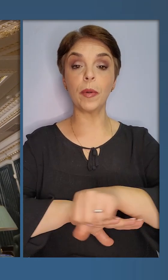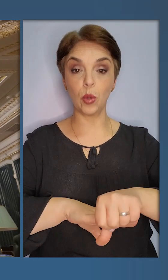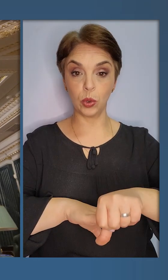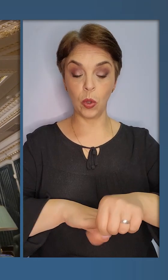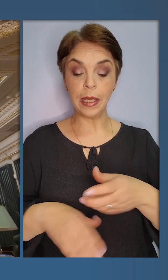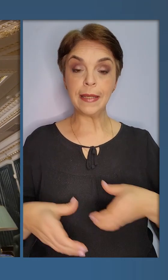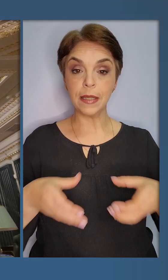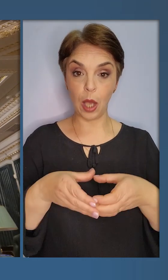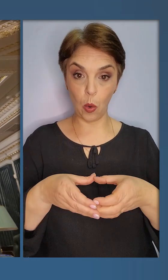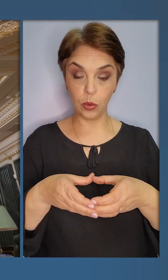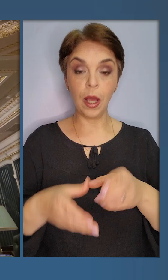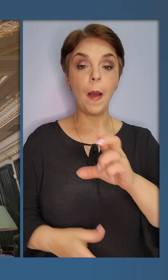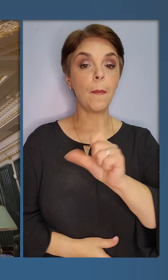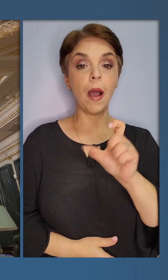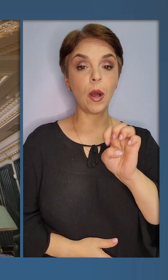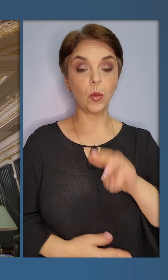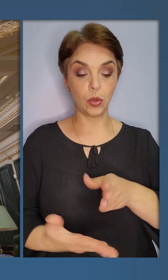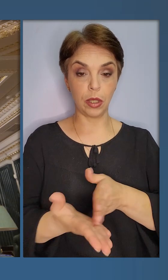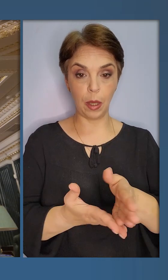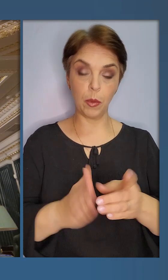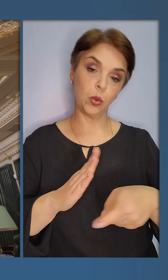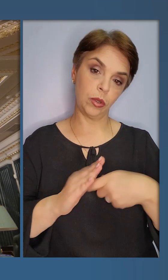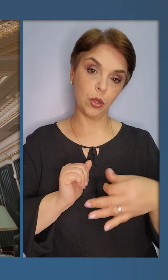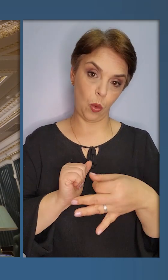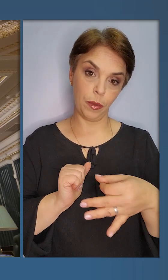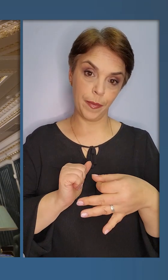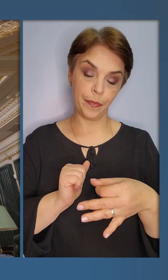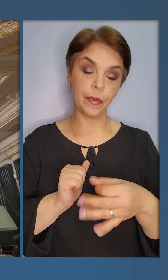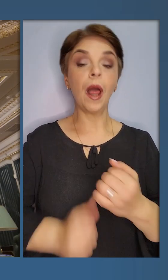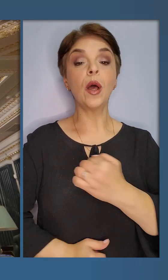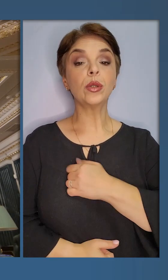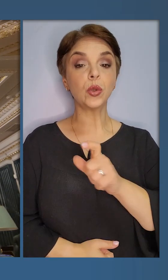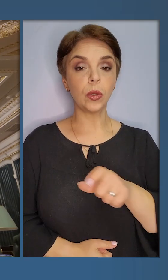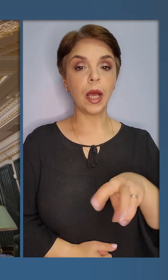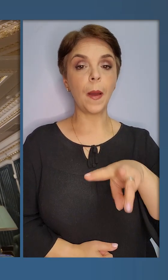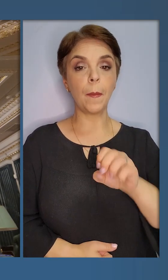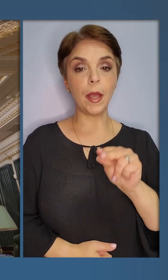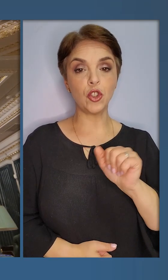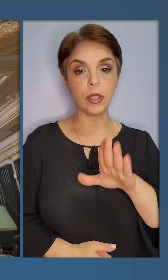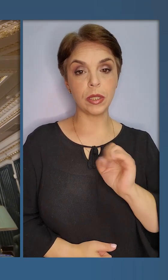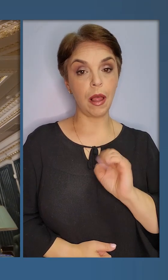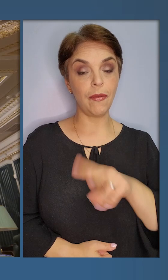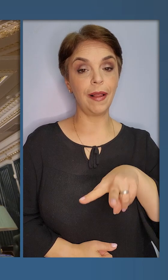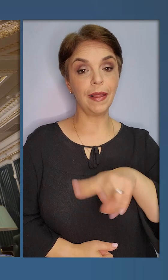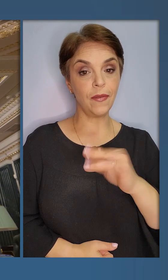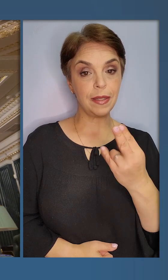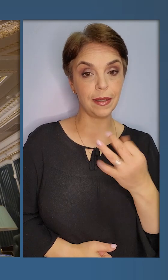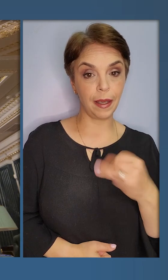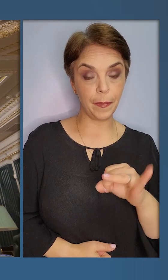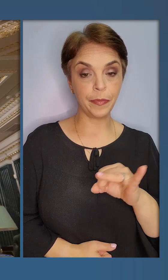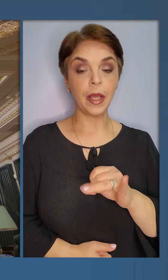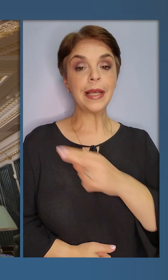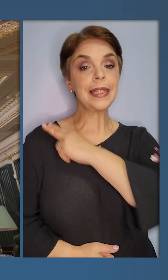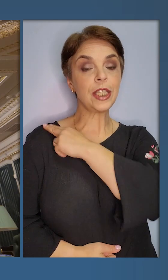прикордонного загону, Бахмутський напрямок, Донеччина. Солдат Мечислав Левицький та